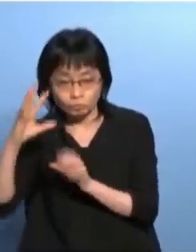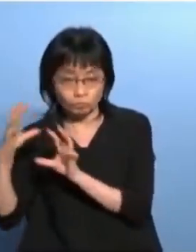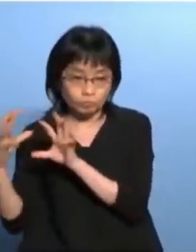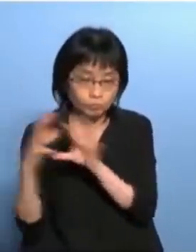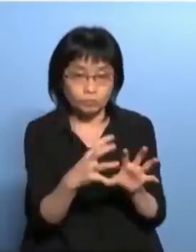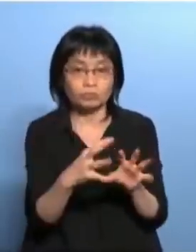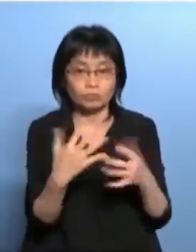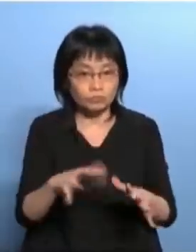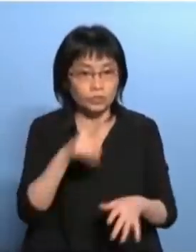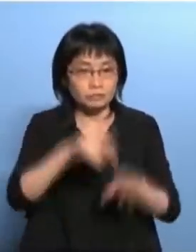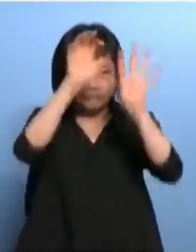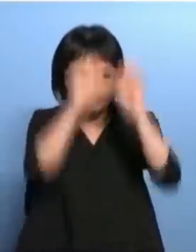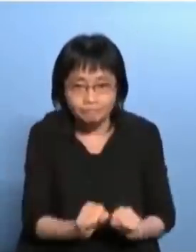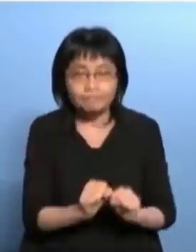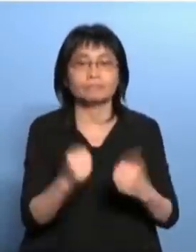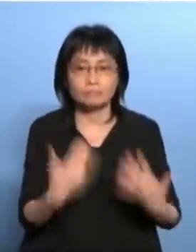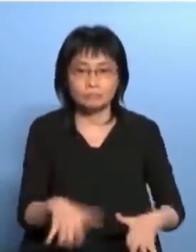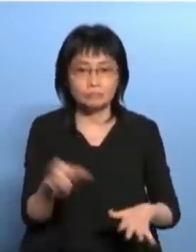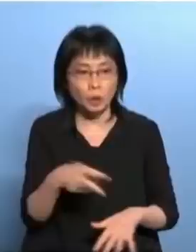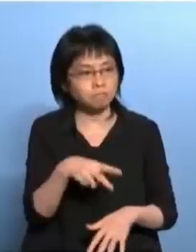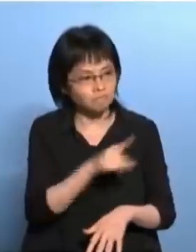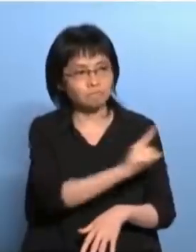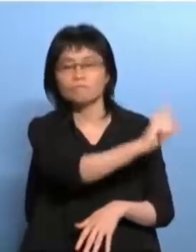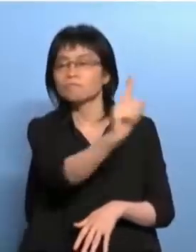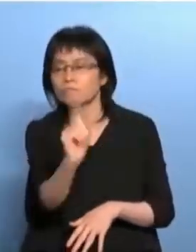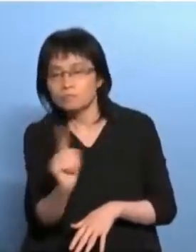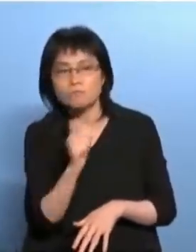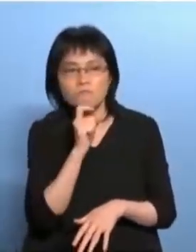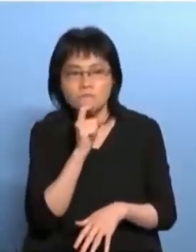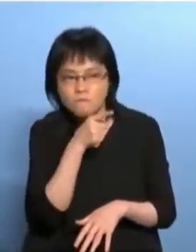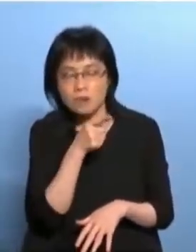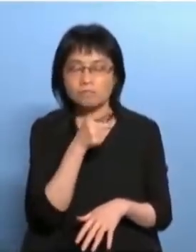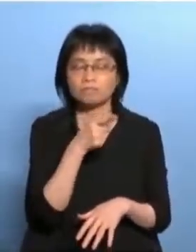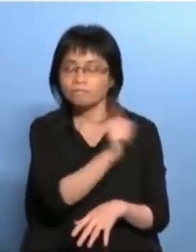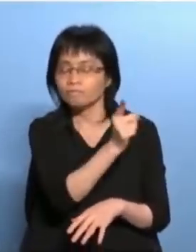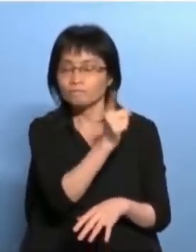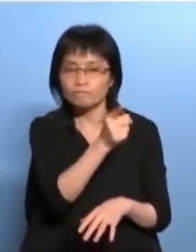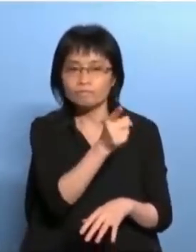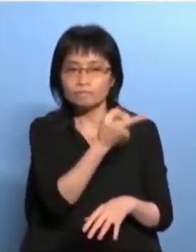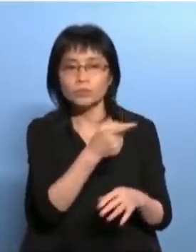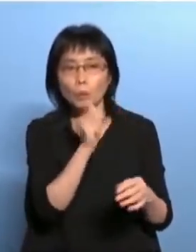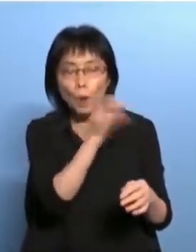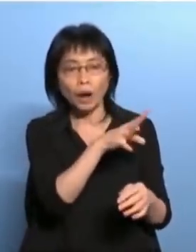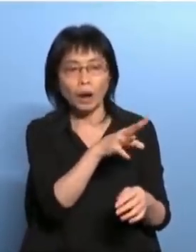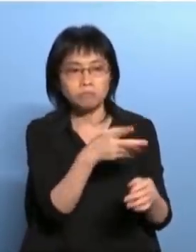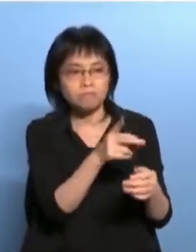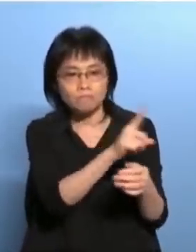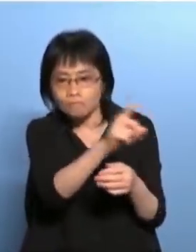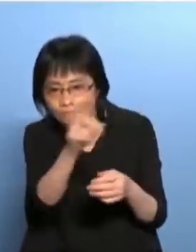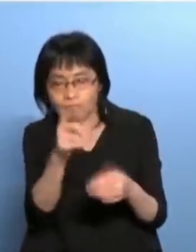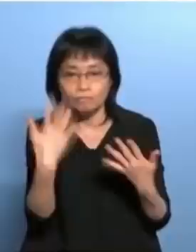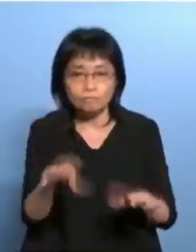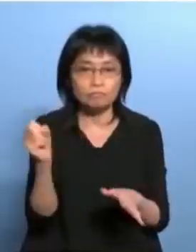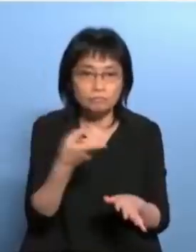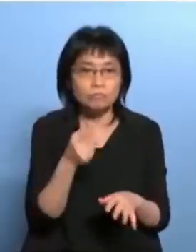找了两个要搞搞事然后呢就噴胡椒噴毛搞些记者那样产产都是这样